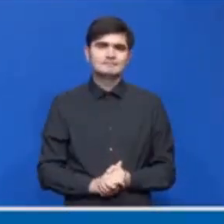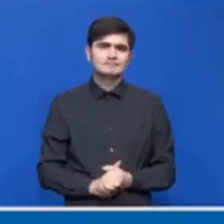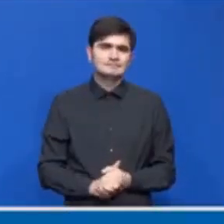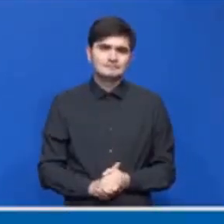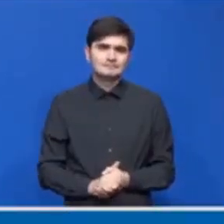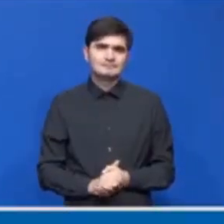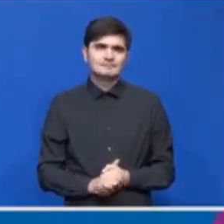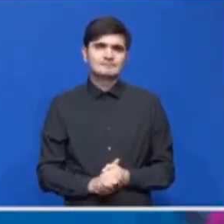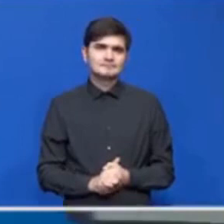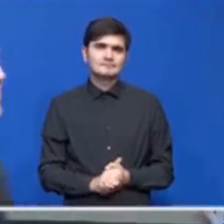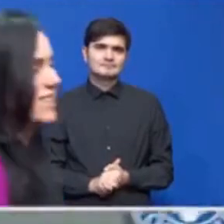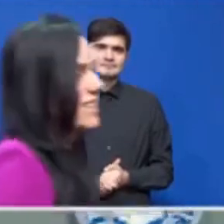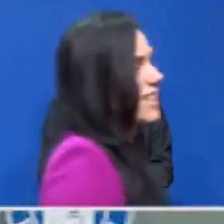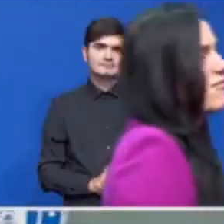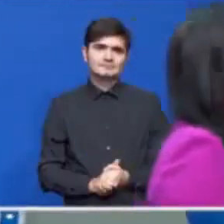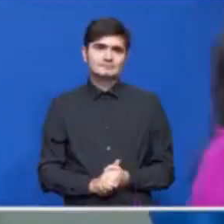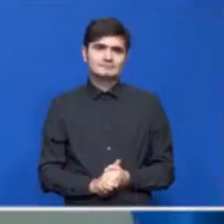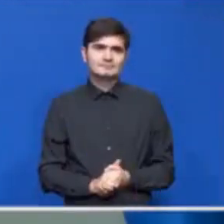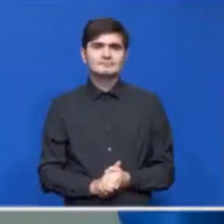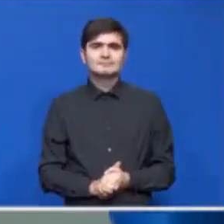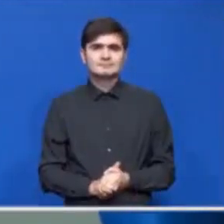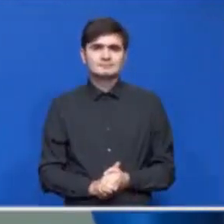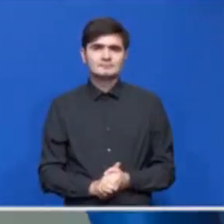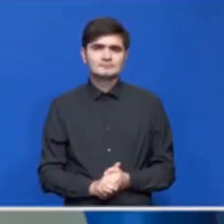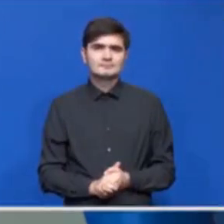doua întrebare, pensiile speciale, pensiile speciale,